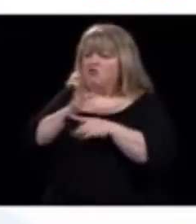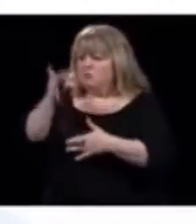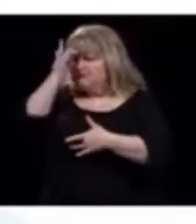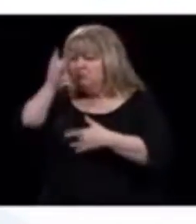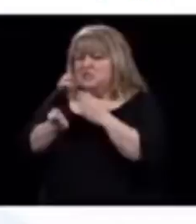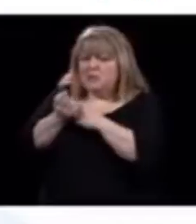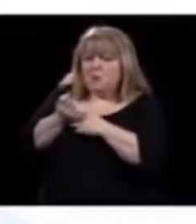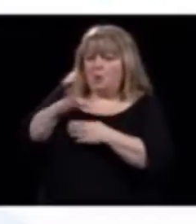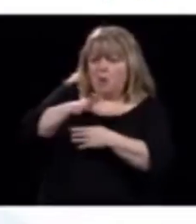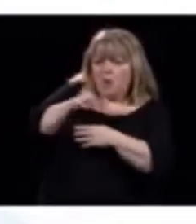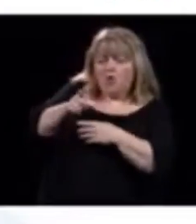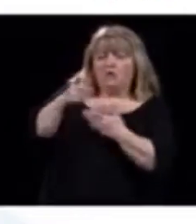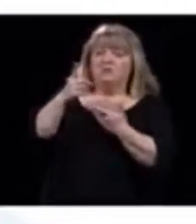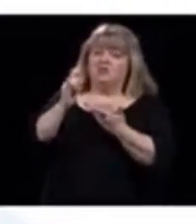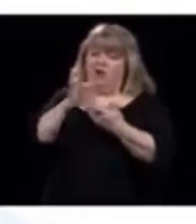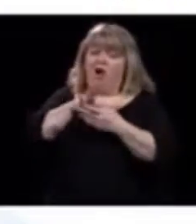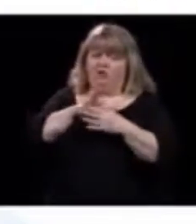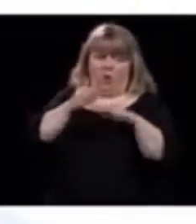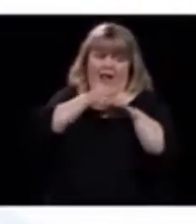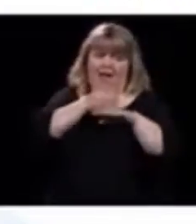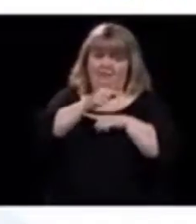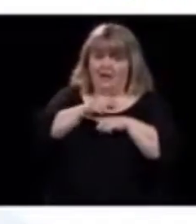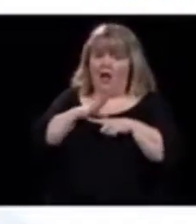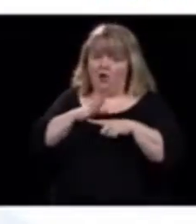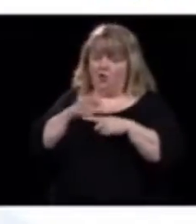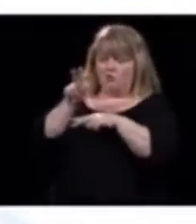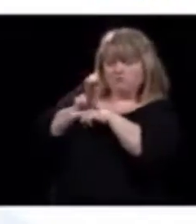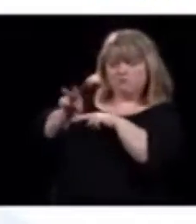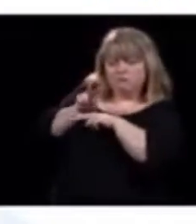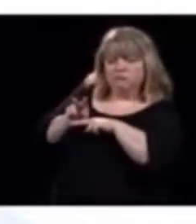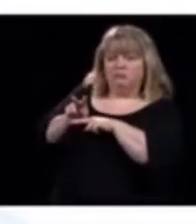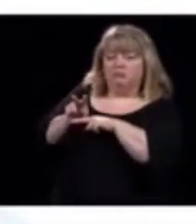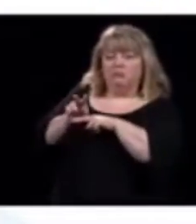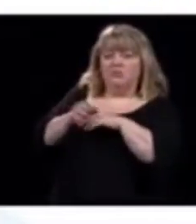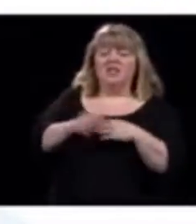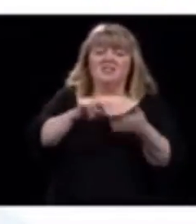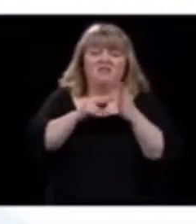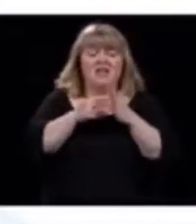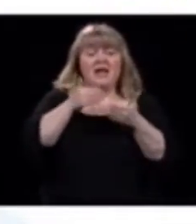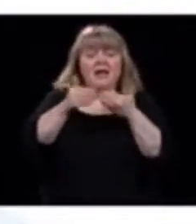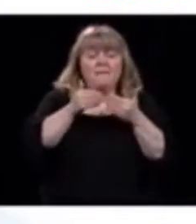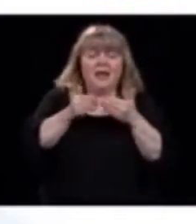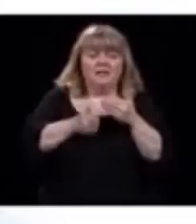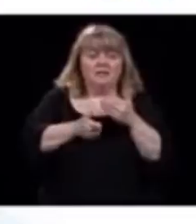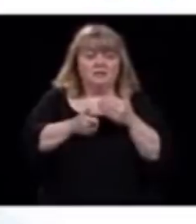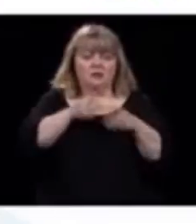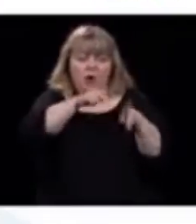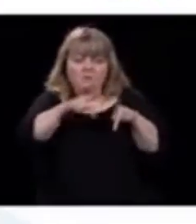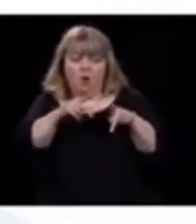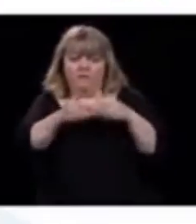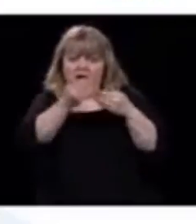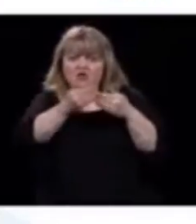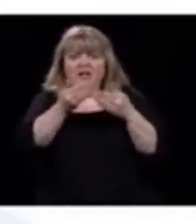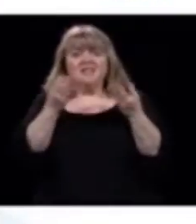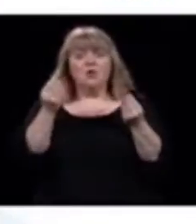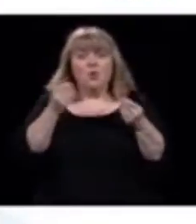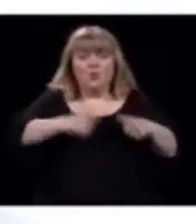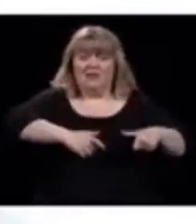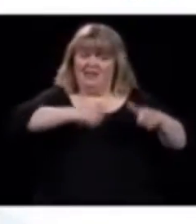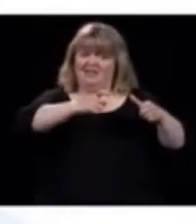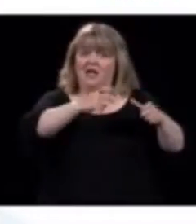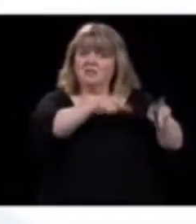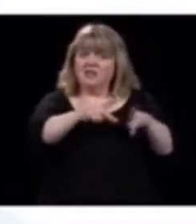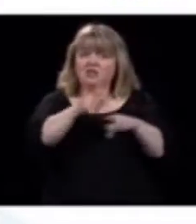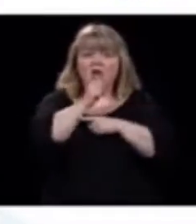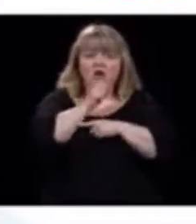dis depuis le début, là, les endroits où c'est le plus vulnérable, ce sont nos résidences de personnes